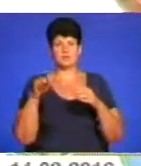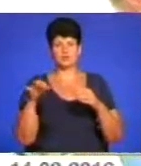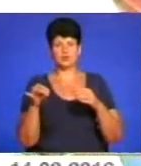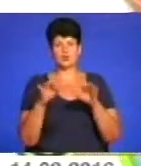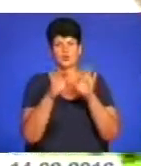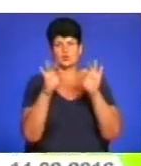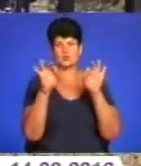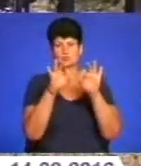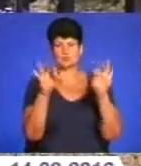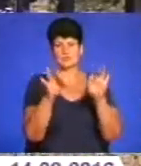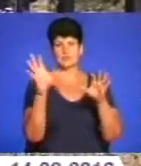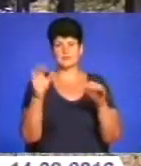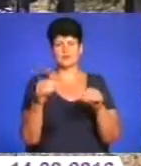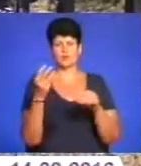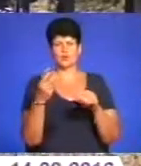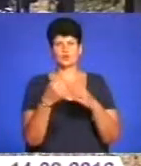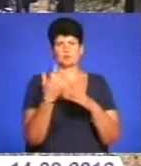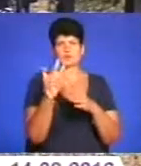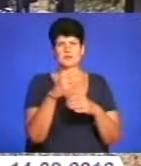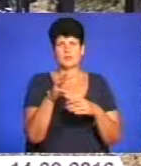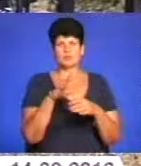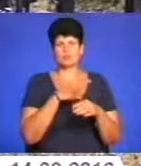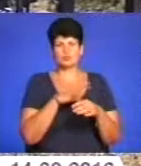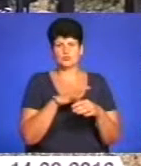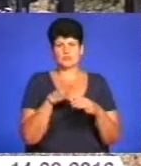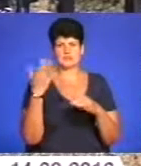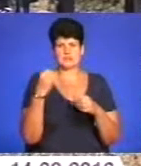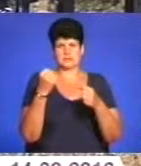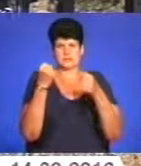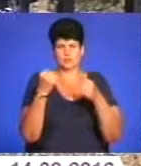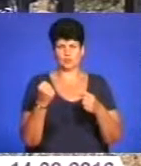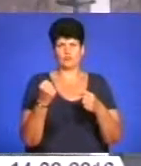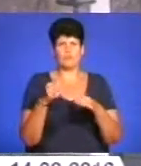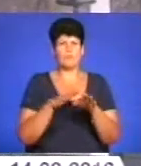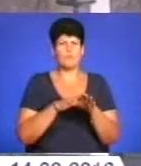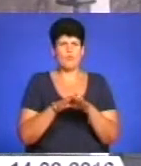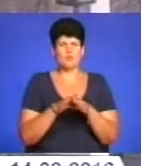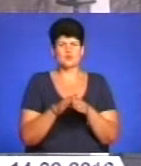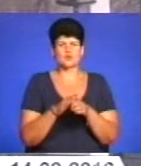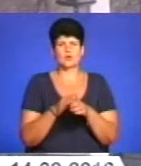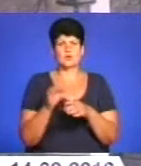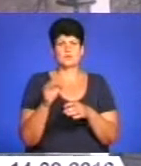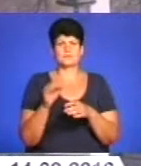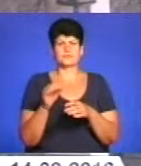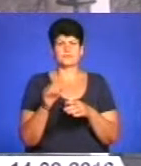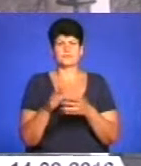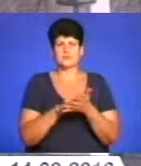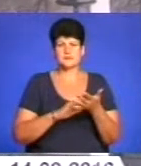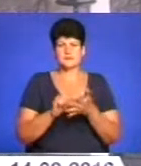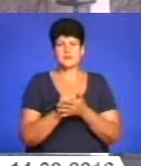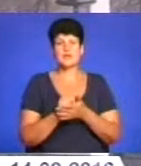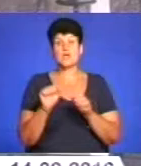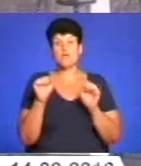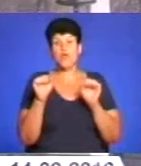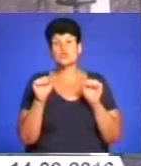товщиною від 3 до 5 мм були попередньо напружені, вони вже всі повністю пережавіли. І, можливо,